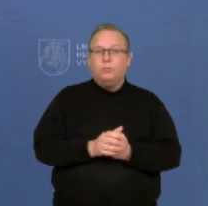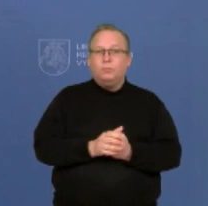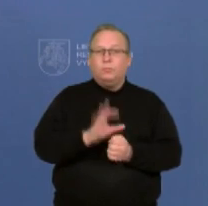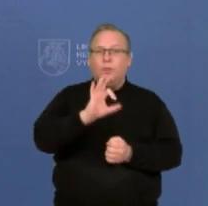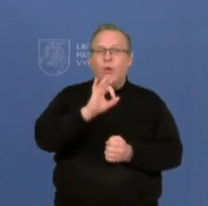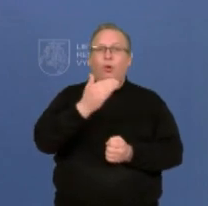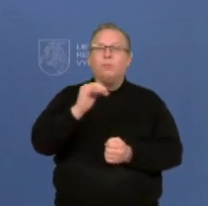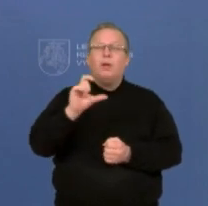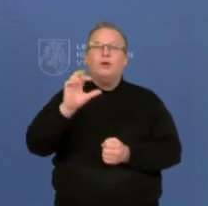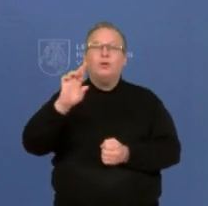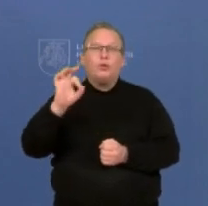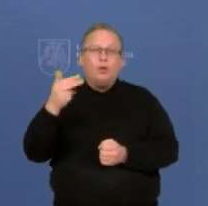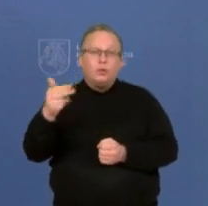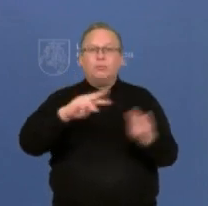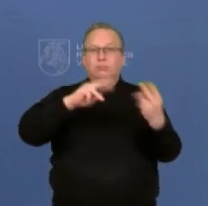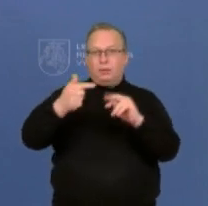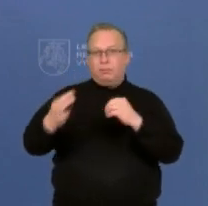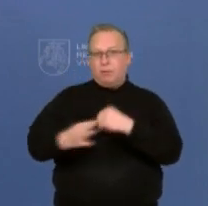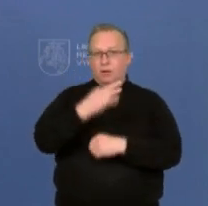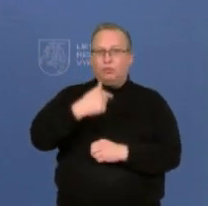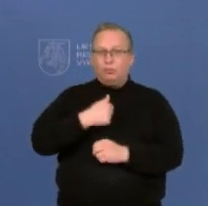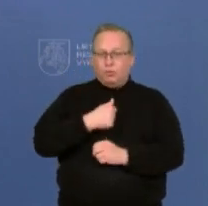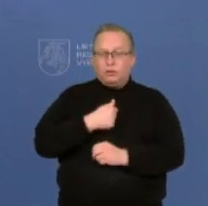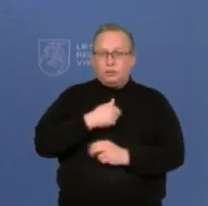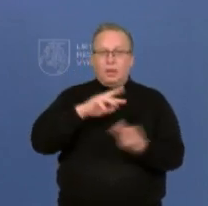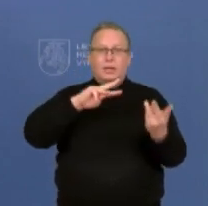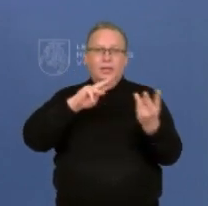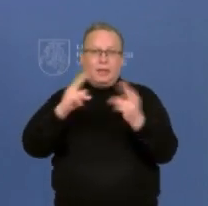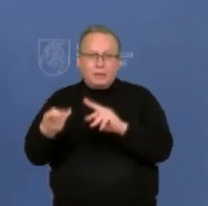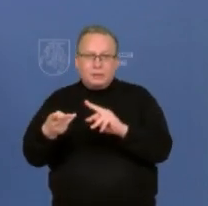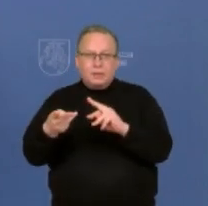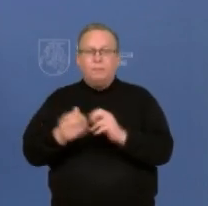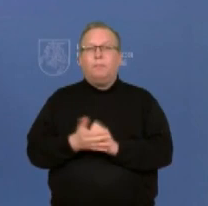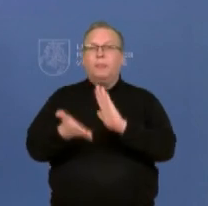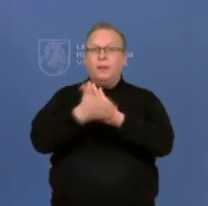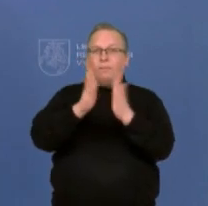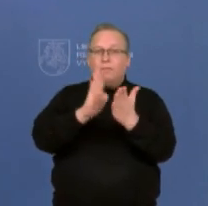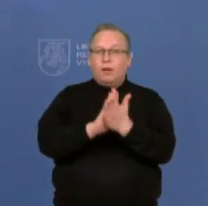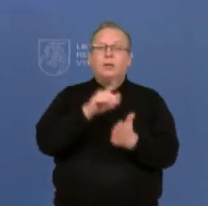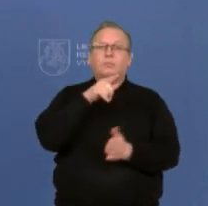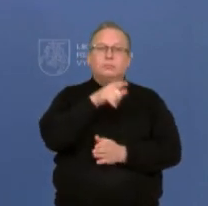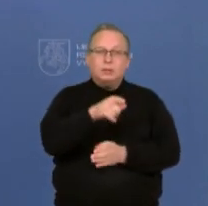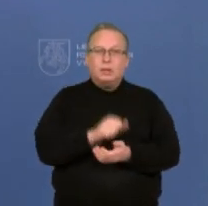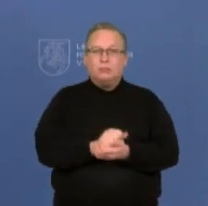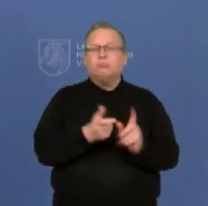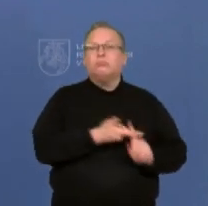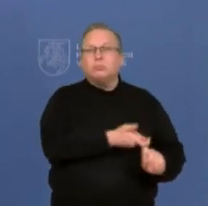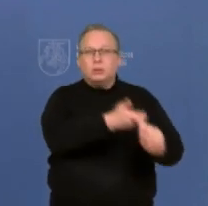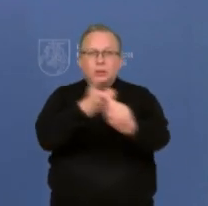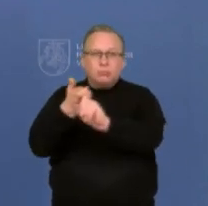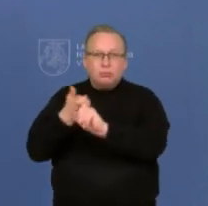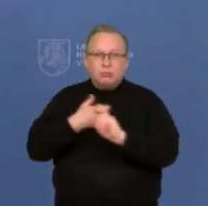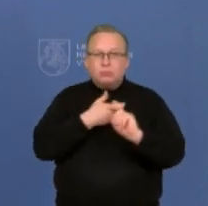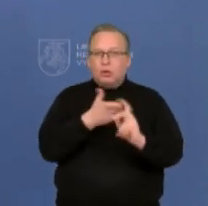mūsų, mūsų, mūsų, mūsų, priverčia mūsų keisti elgesį, nes jisai veikia užsikrėtimus,